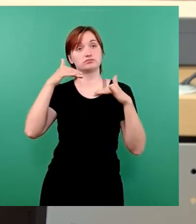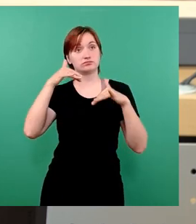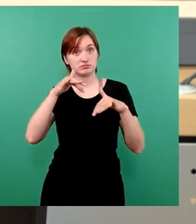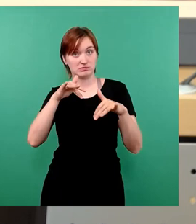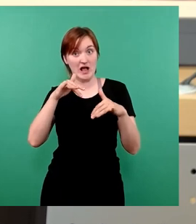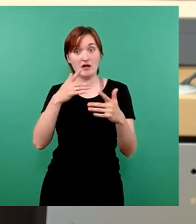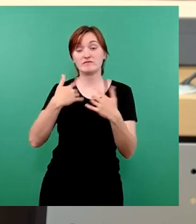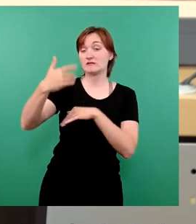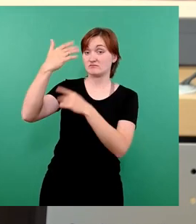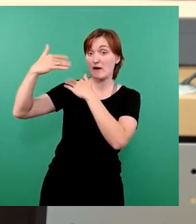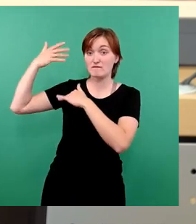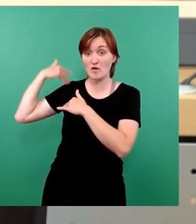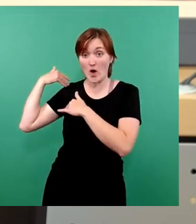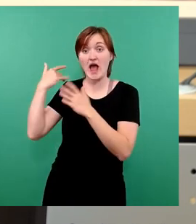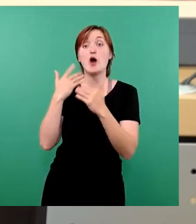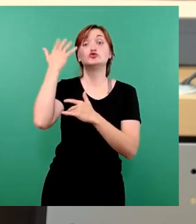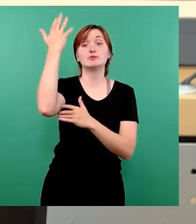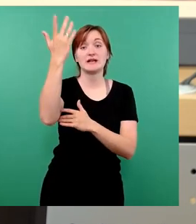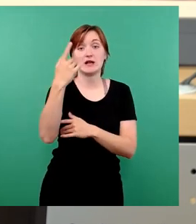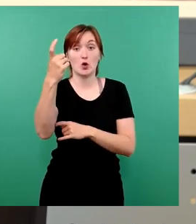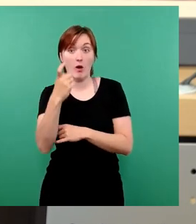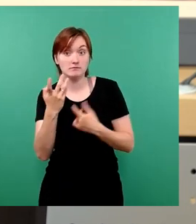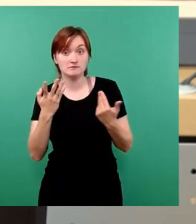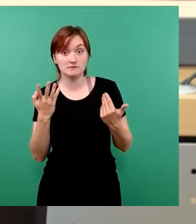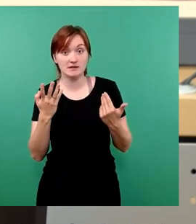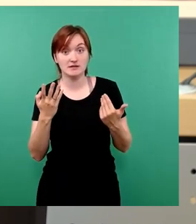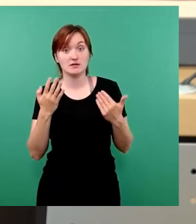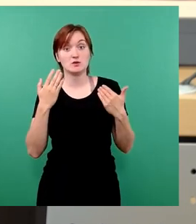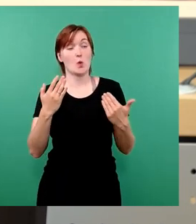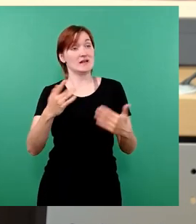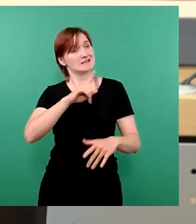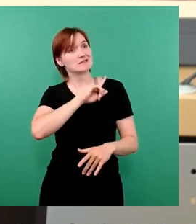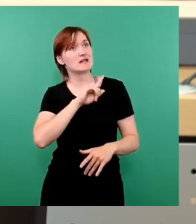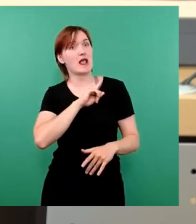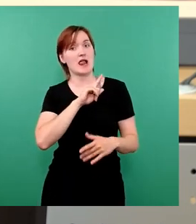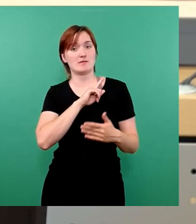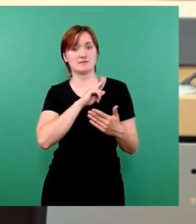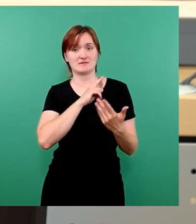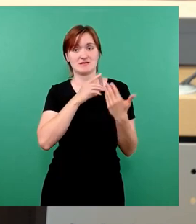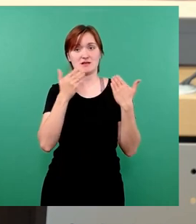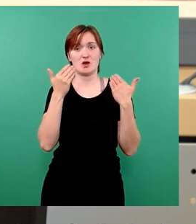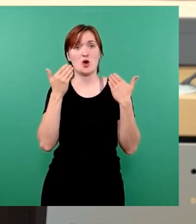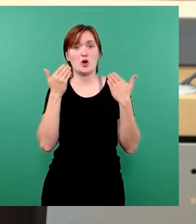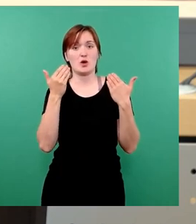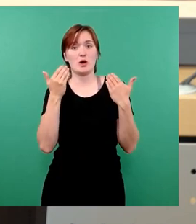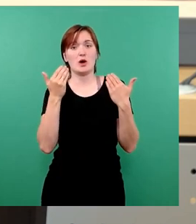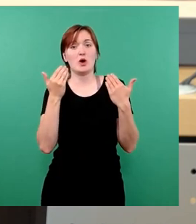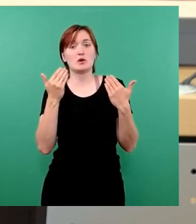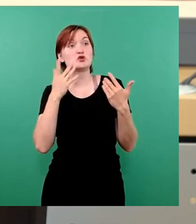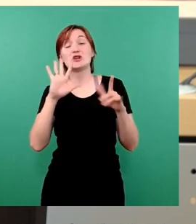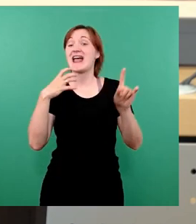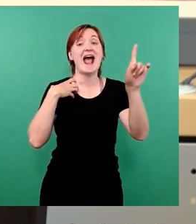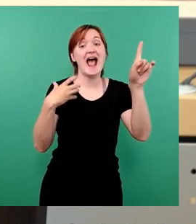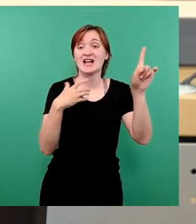wird. Was ihr getan habt, einem unter diesen meinen geringsten Brüdern, und dort steht nicht den reichsten,